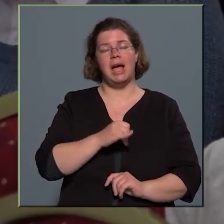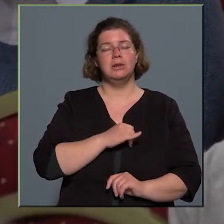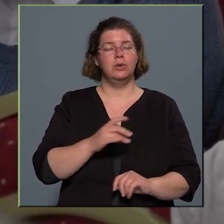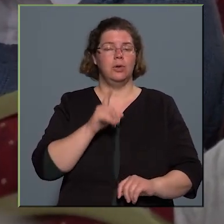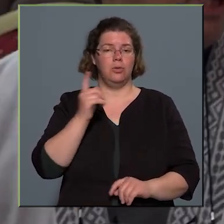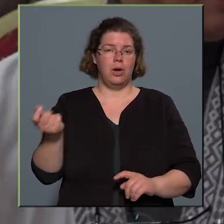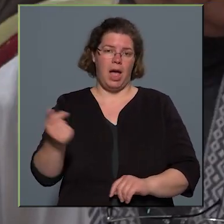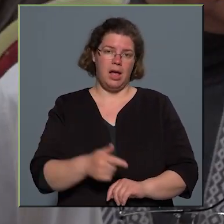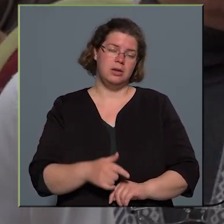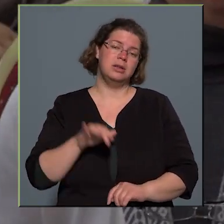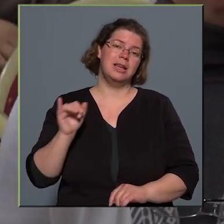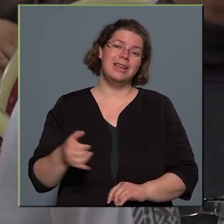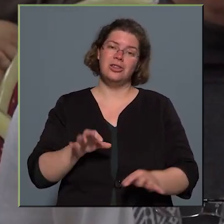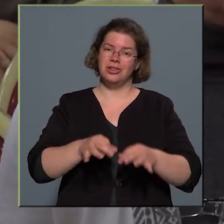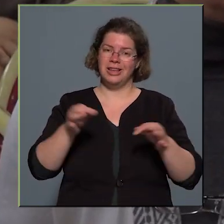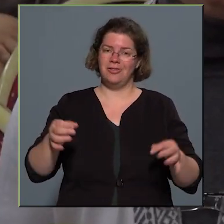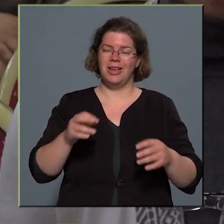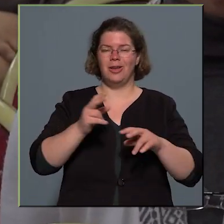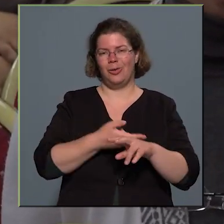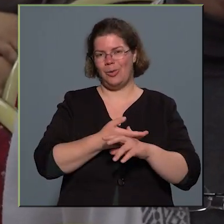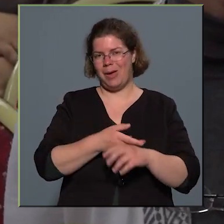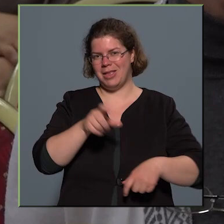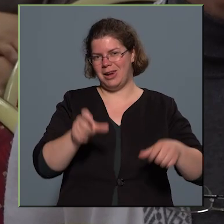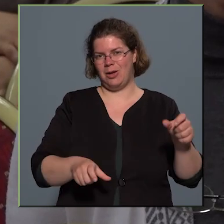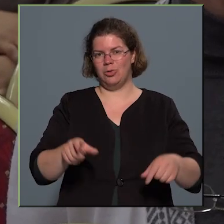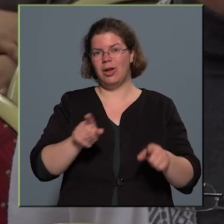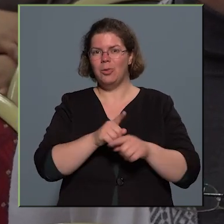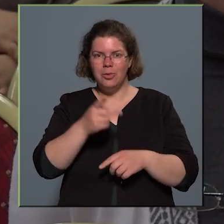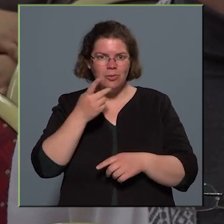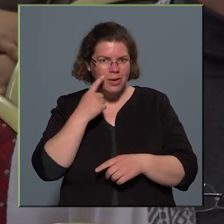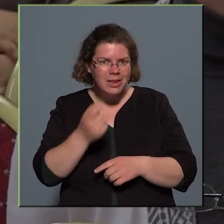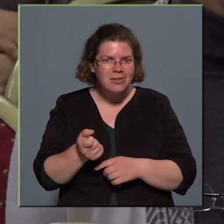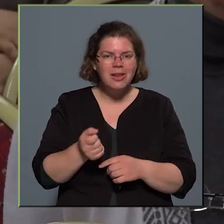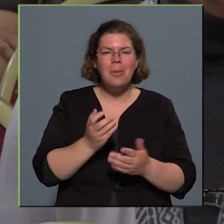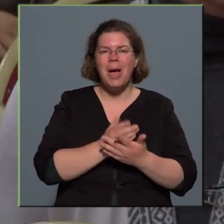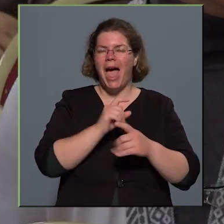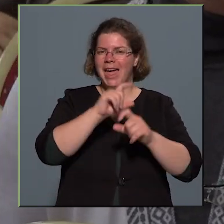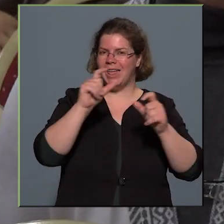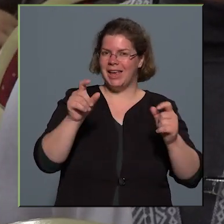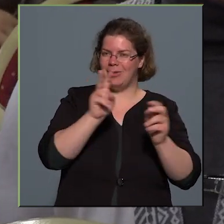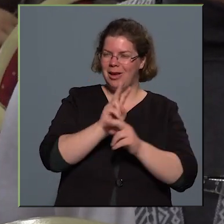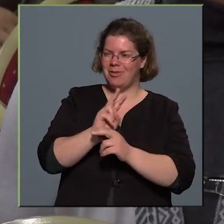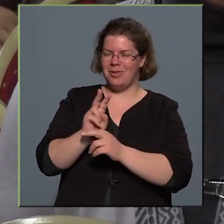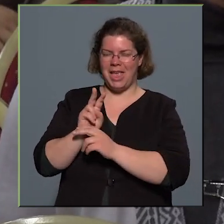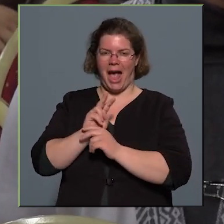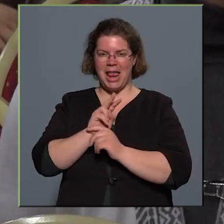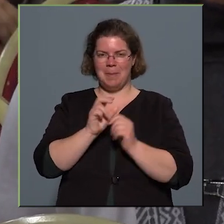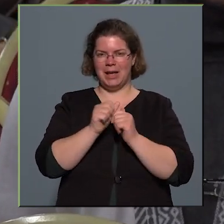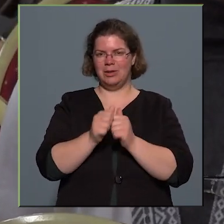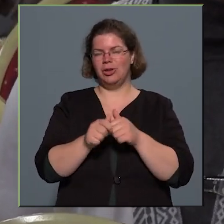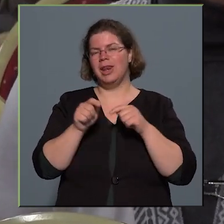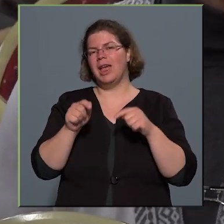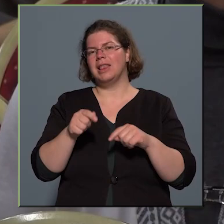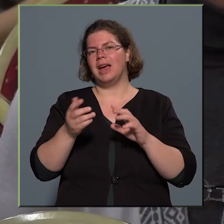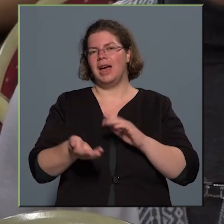fog jönni, és hát kőbánya lakossága úgy vettük észre, hogy már nagyon régóta figyelemmel kíséri ezeket a jeles